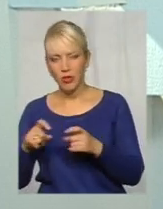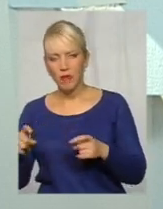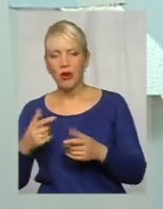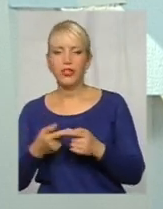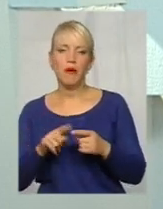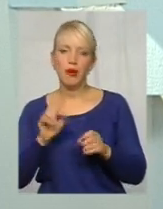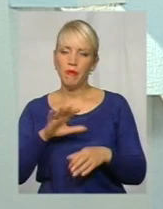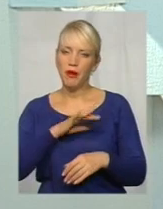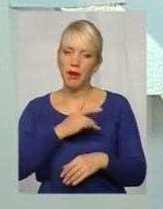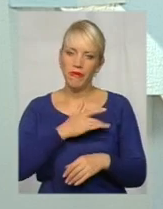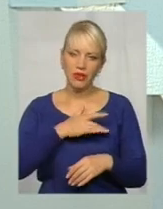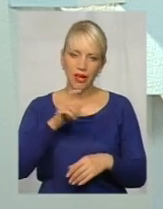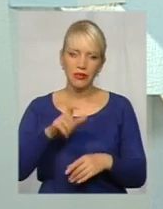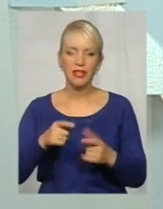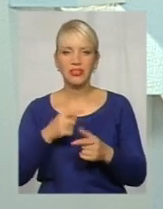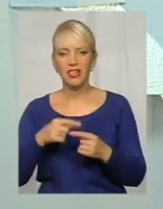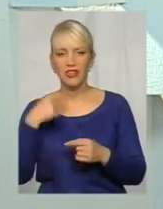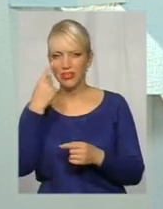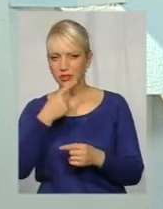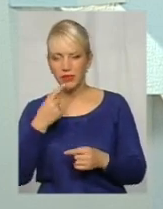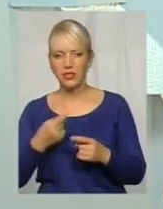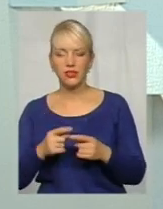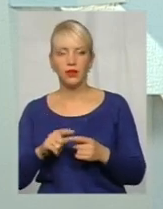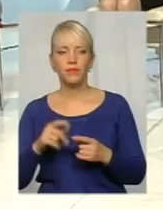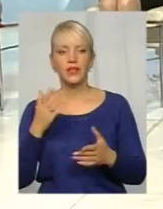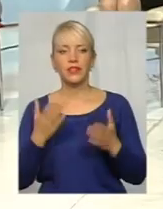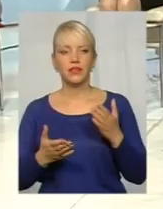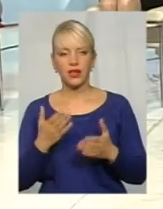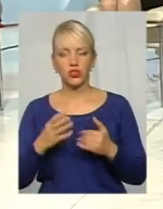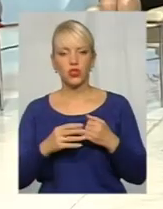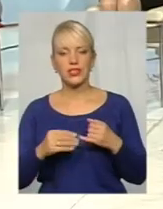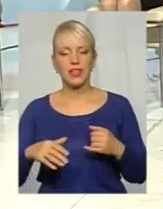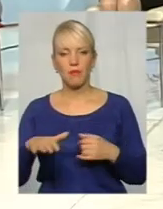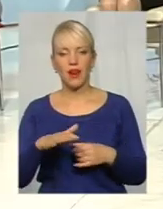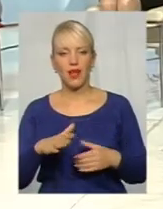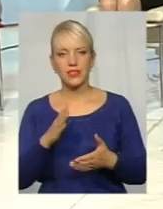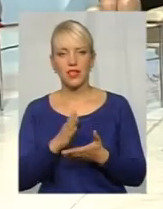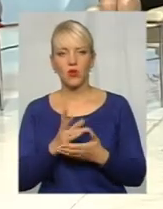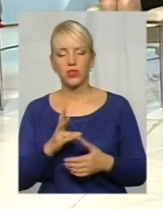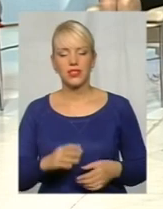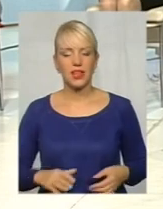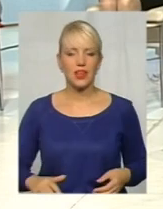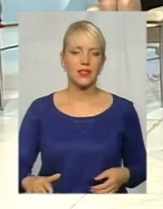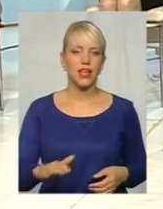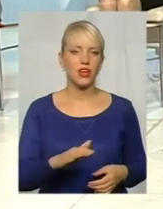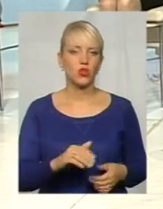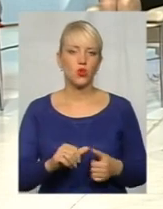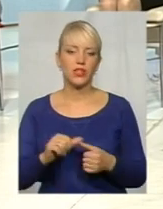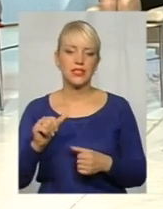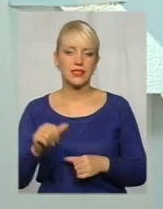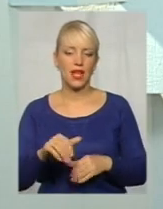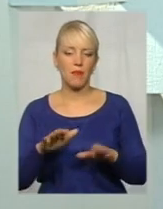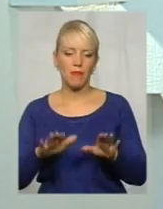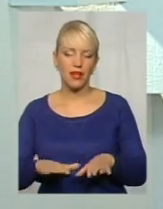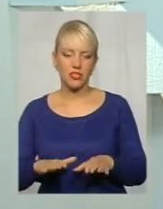господарювання, існує процедура погодження. Якщо земельна ділянка знаходиться на території, за межами антонного